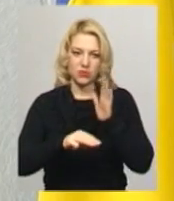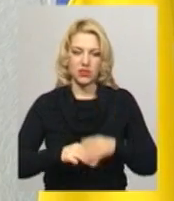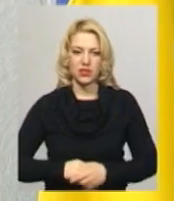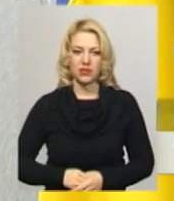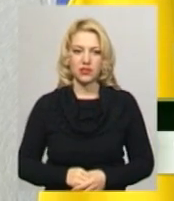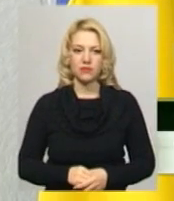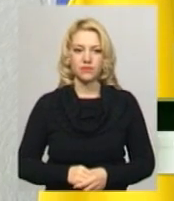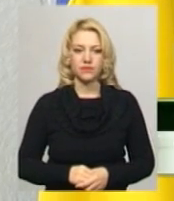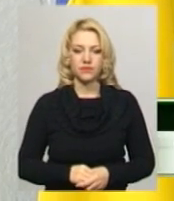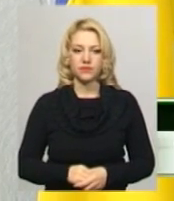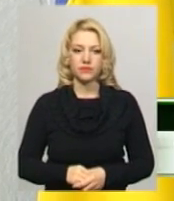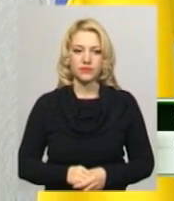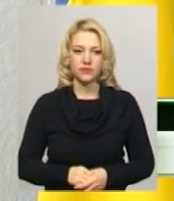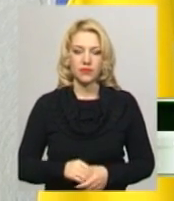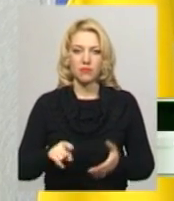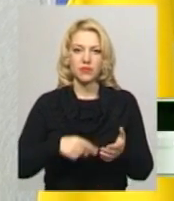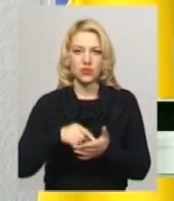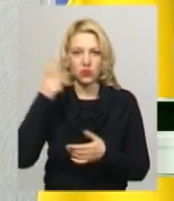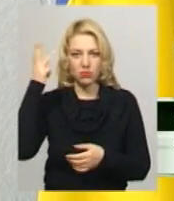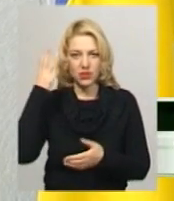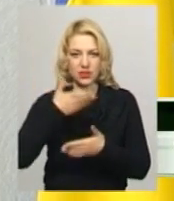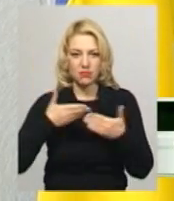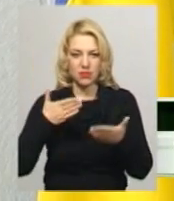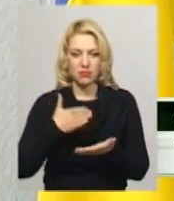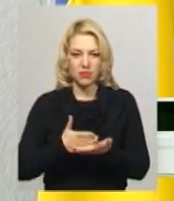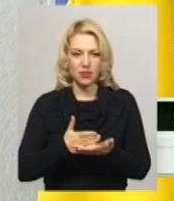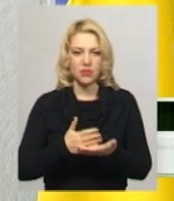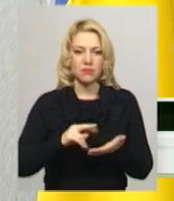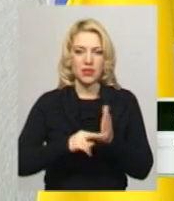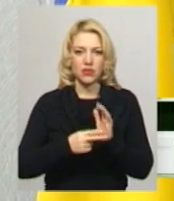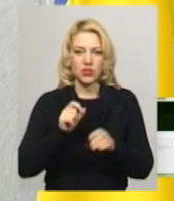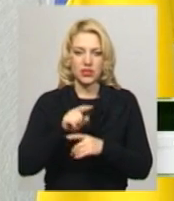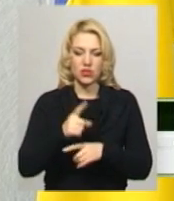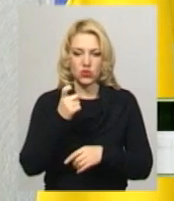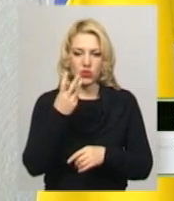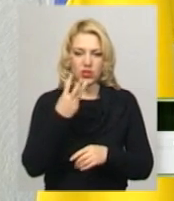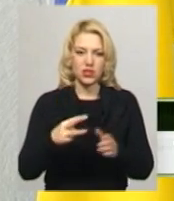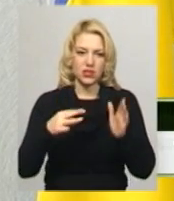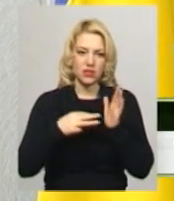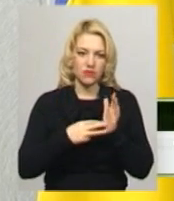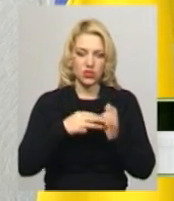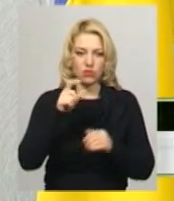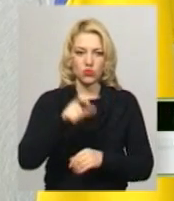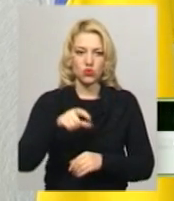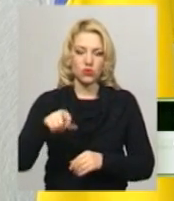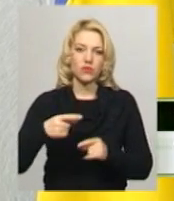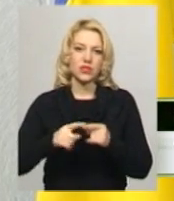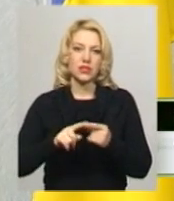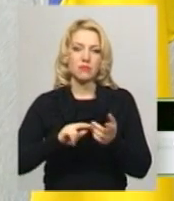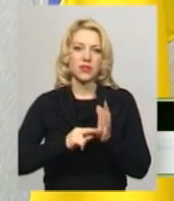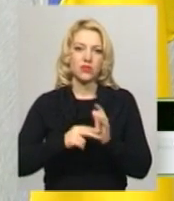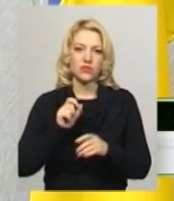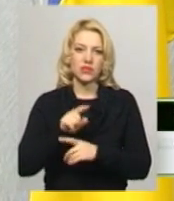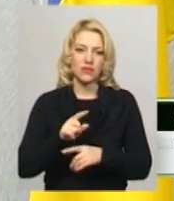По містному Хмельницьку ми маємо планове завдання 138 чоловік. Це планове